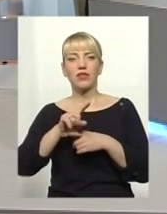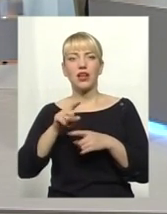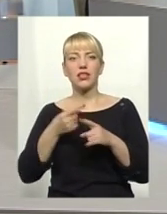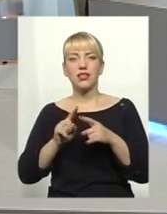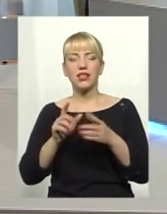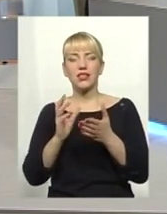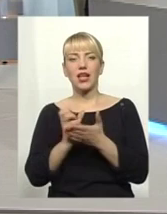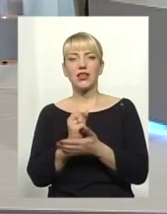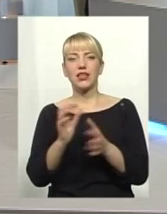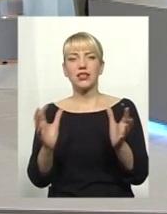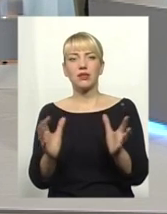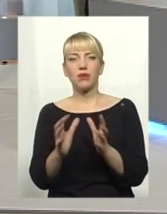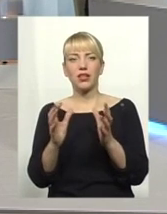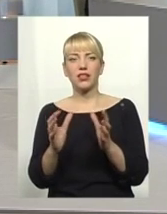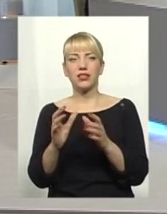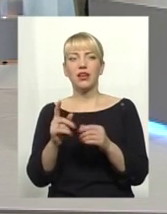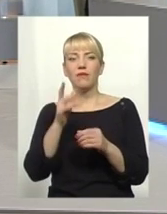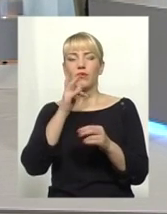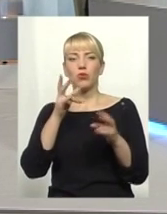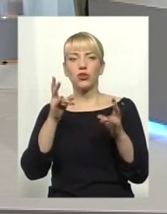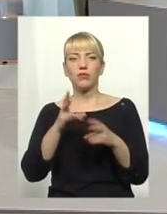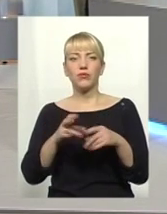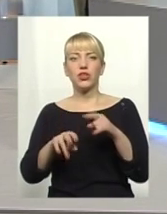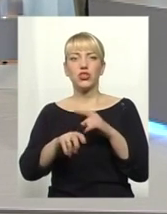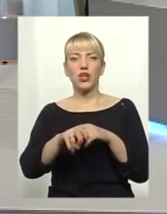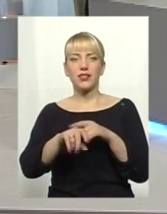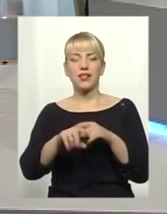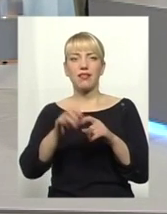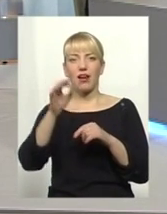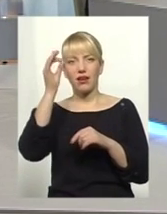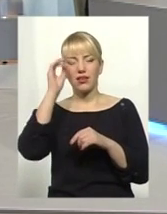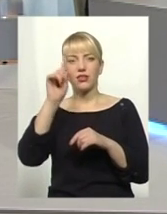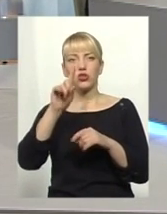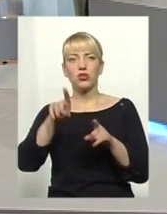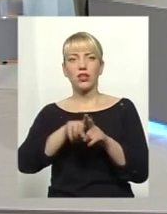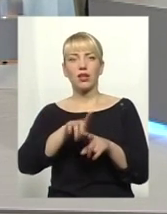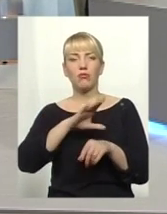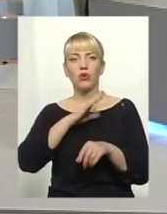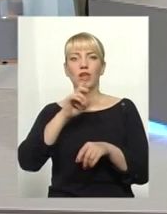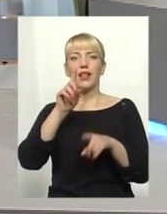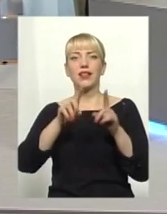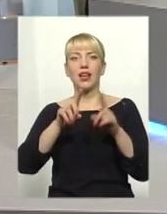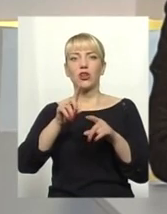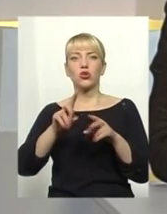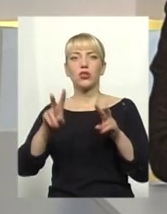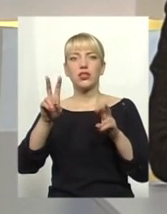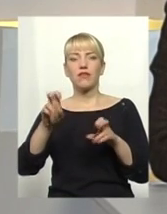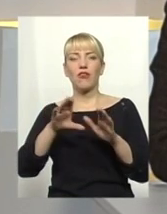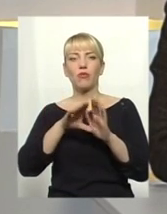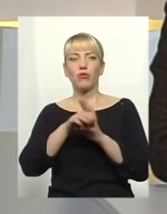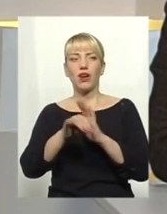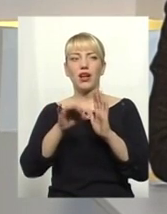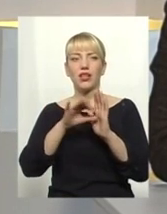знайти, зберегти і в потрібний час нагадати, що таке було. Дехто називає запровадження